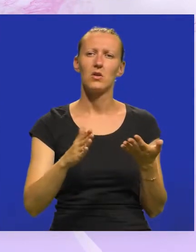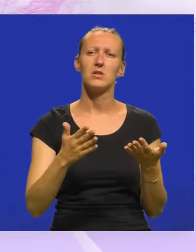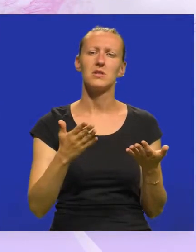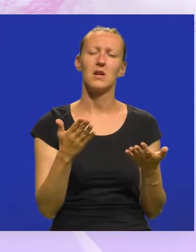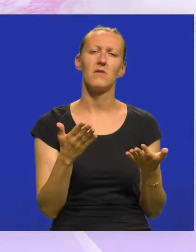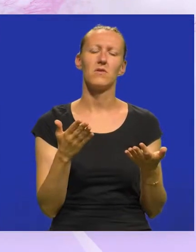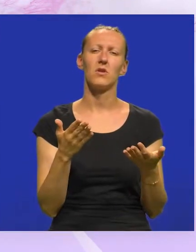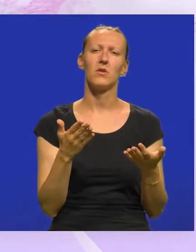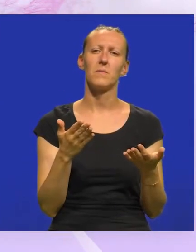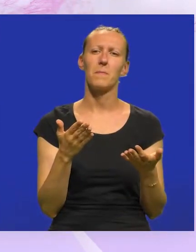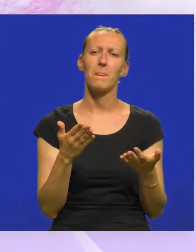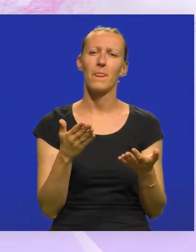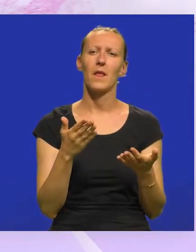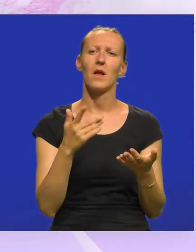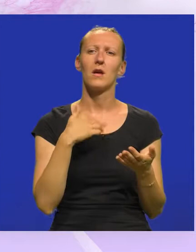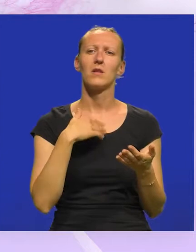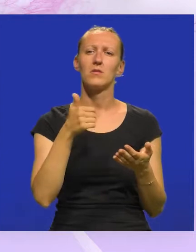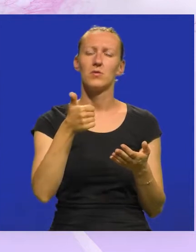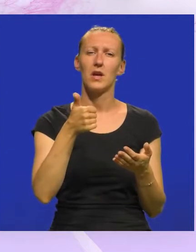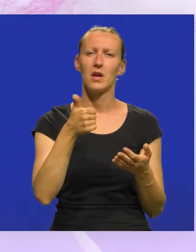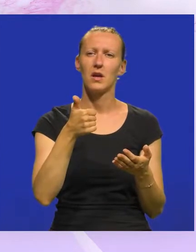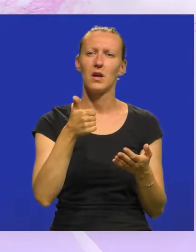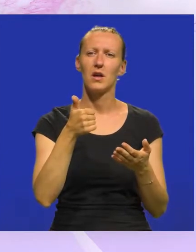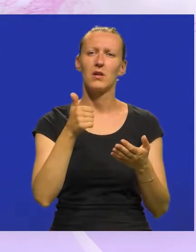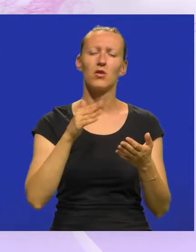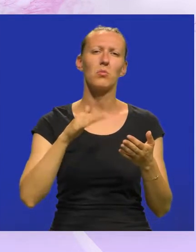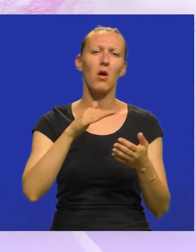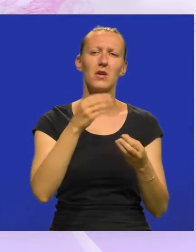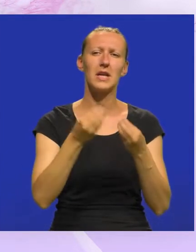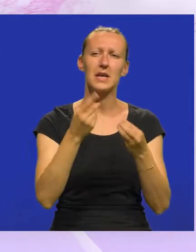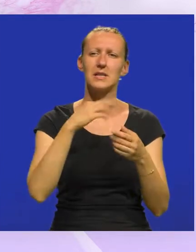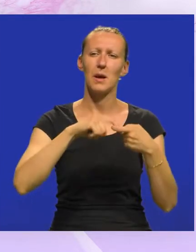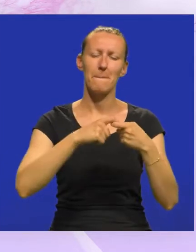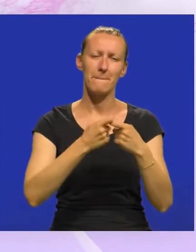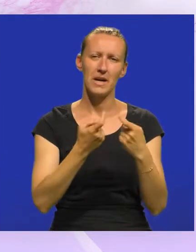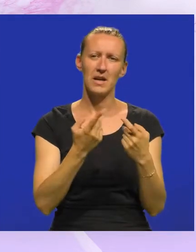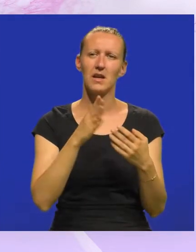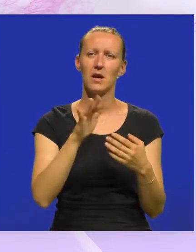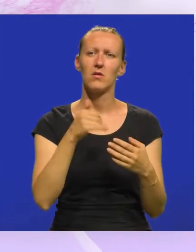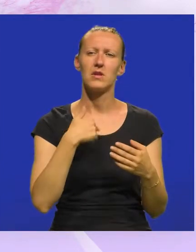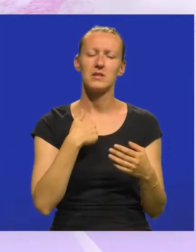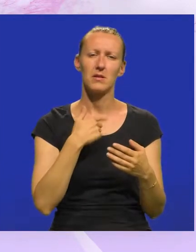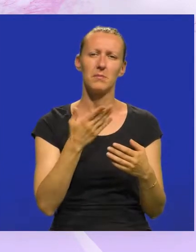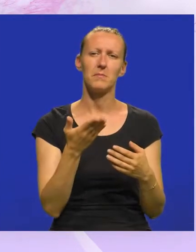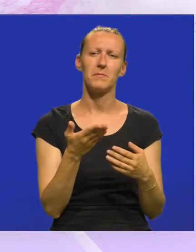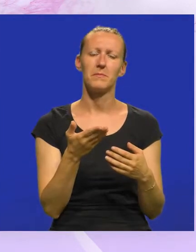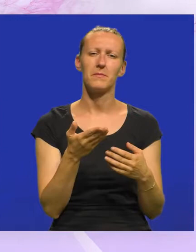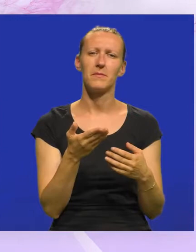upustio sam se u jednu plovitbu i igru sa materijalom, tako da sam